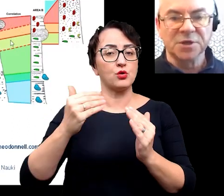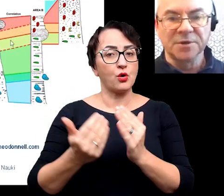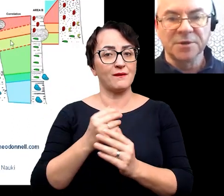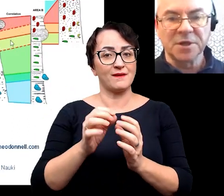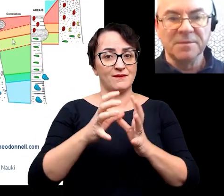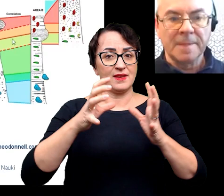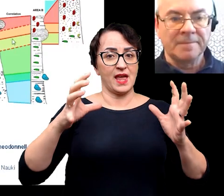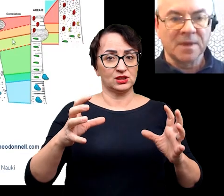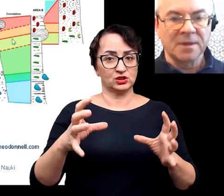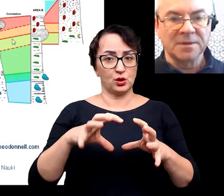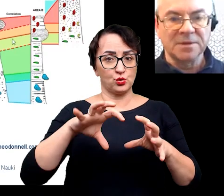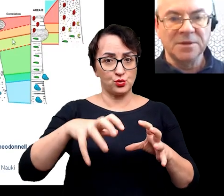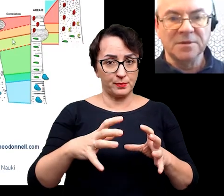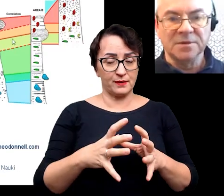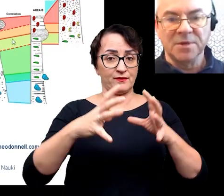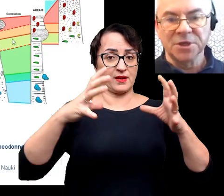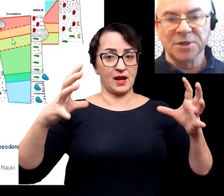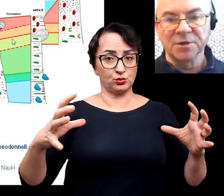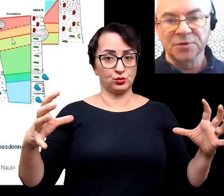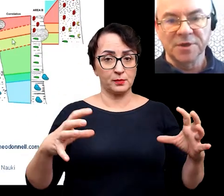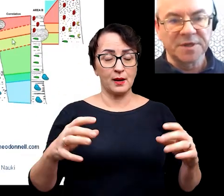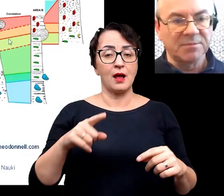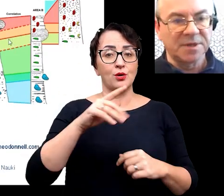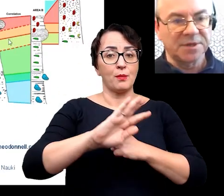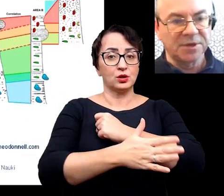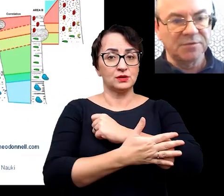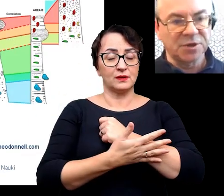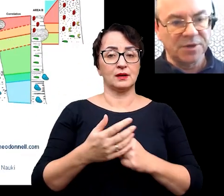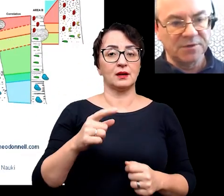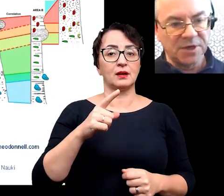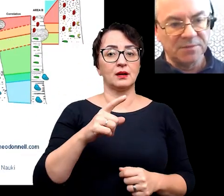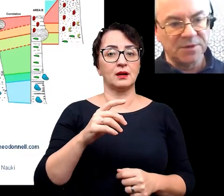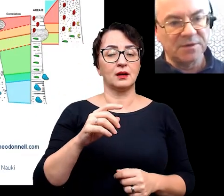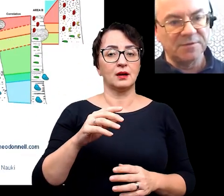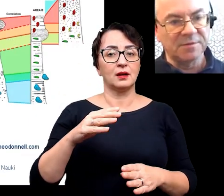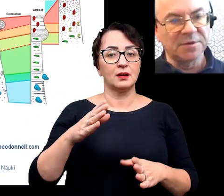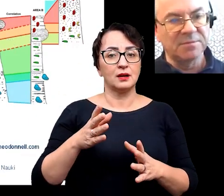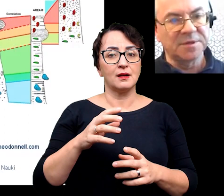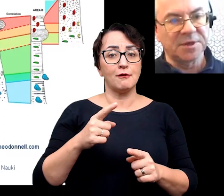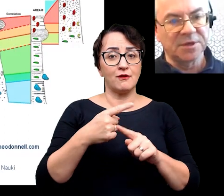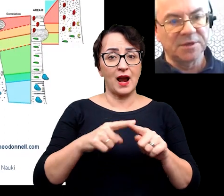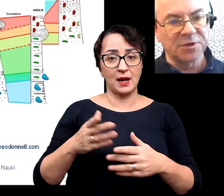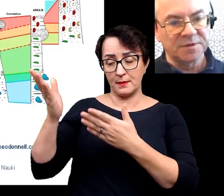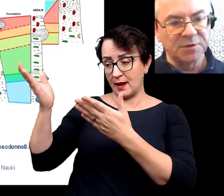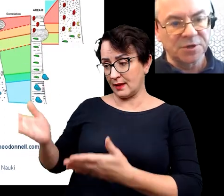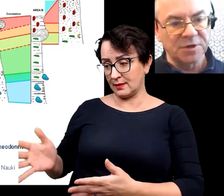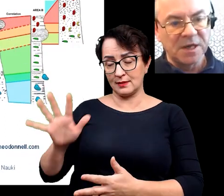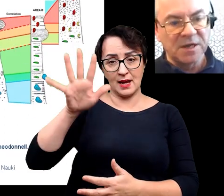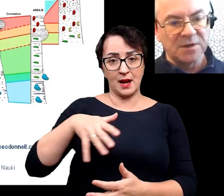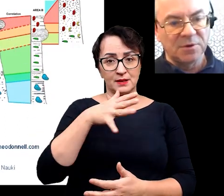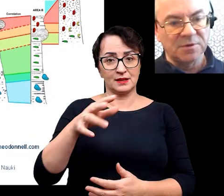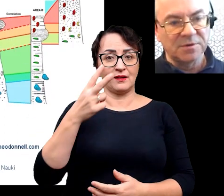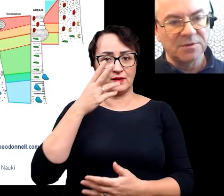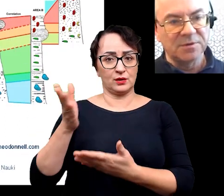większe jednostki i na bazie tego tworzona jest tabela statygraficzna. Tutaj fragment tabeli statygraficznej jest